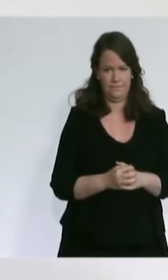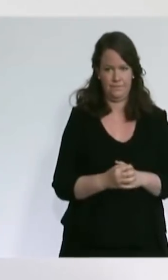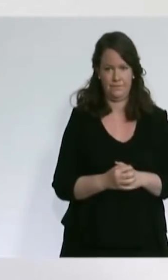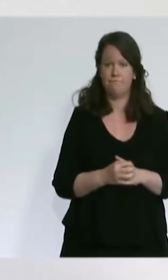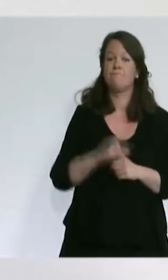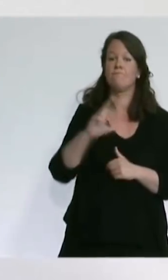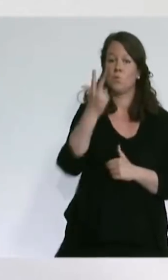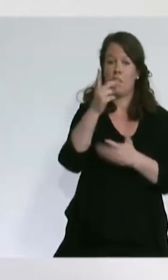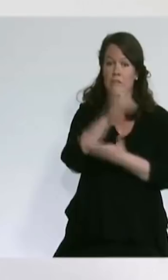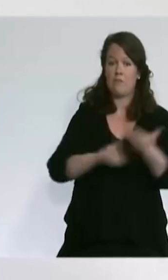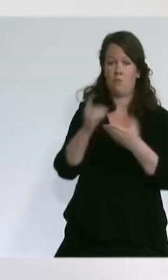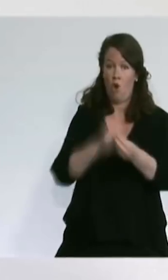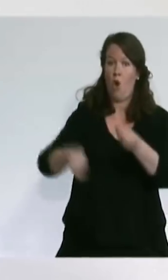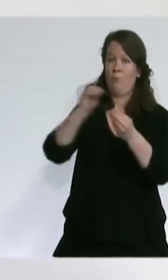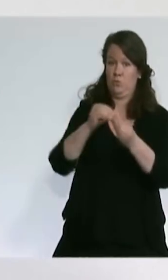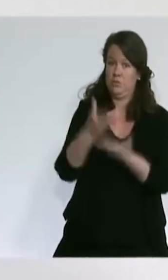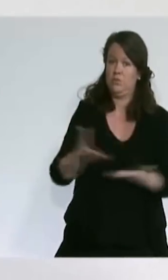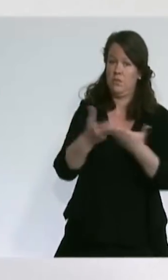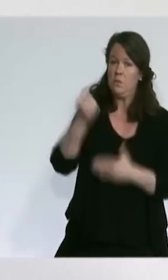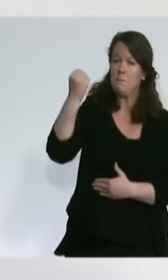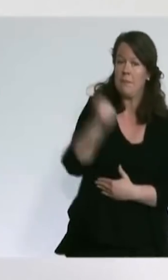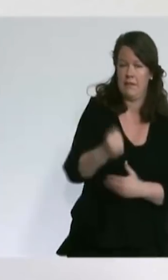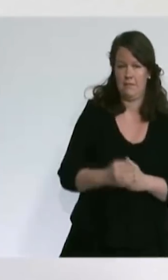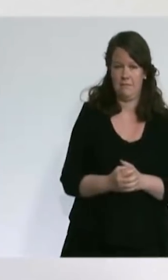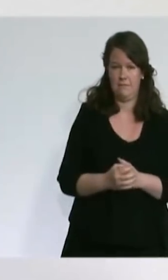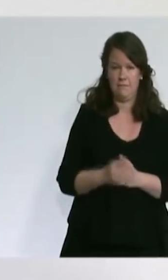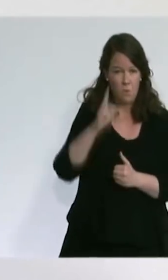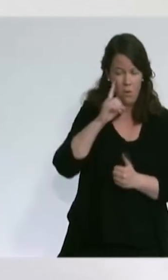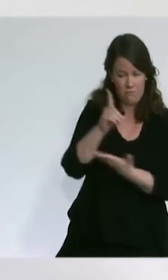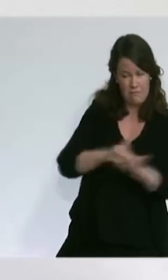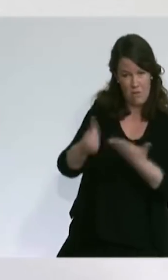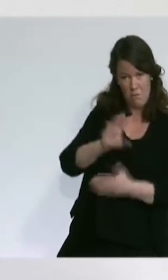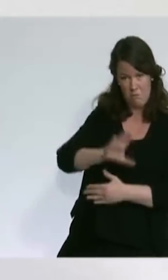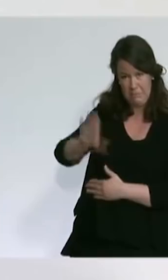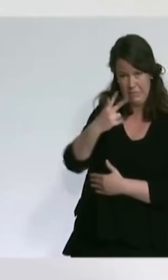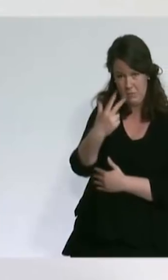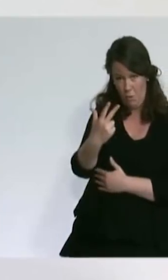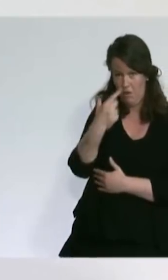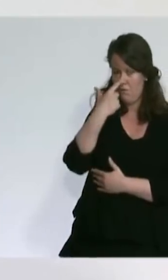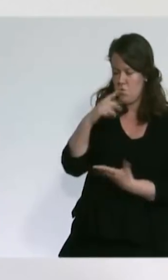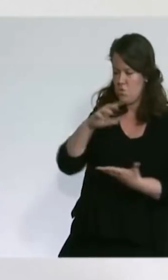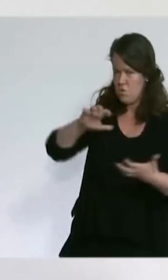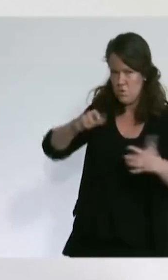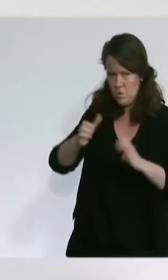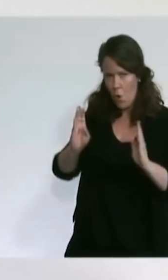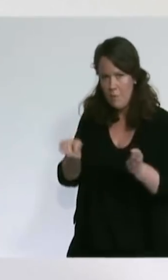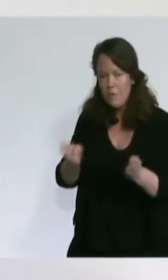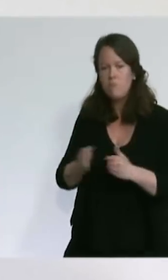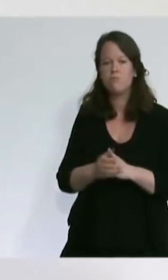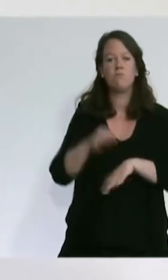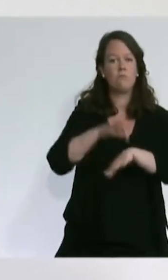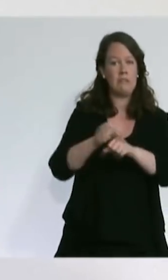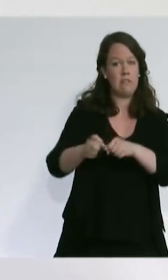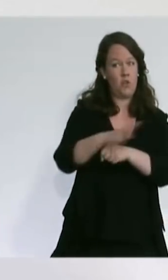savez, la situation est encore plus dégradée. La pression épidémique y atteint des niveaux alarmants, la pression sanitaire se fait fortement